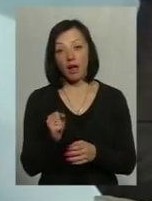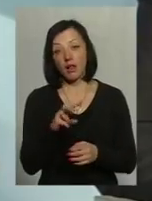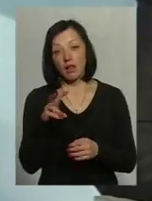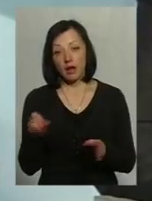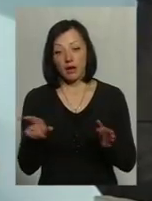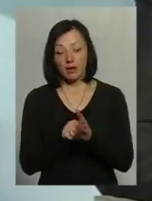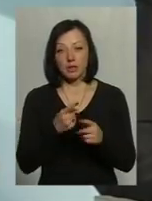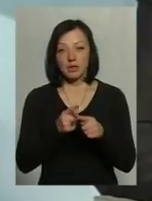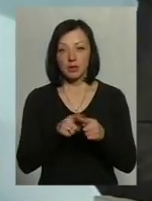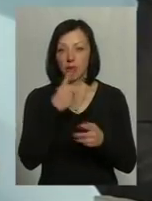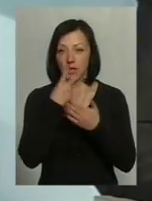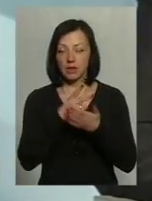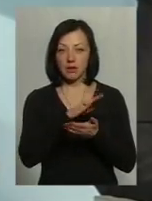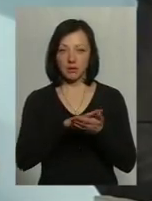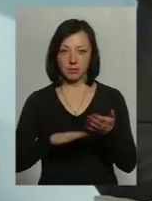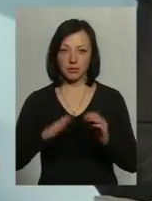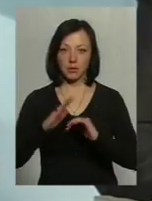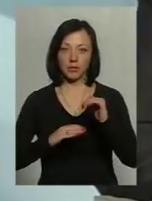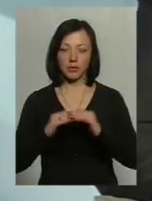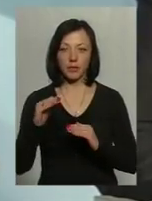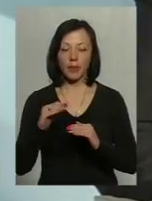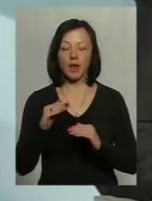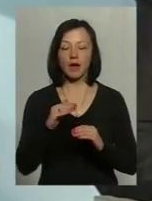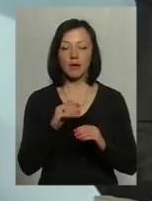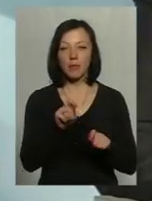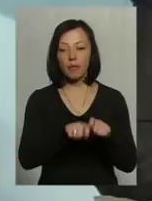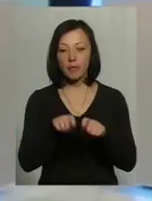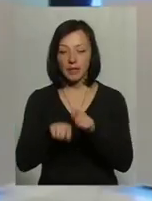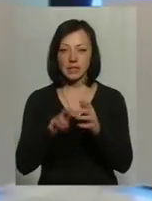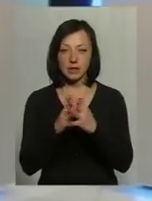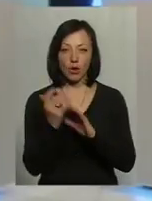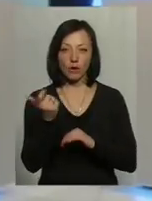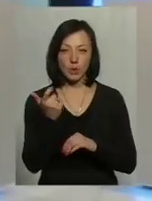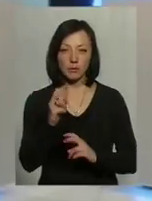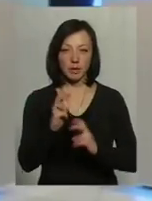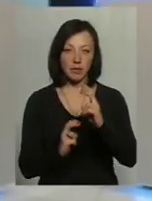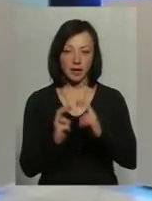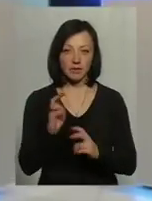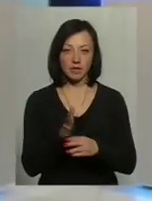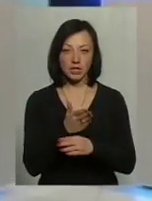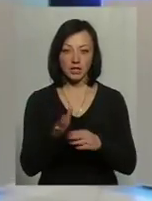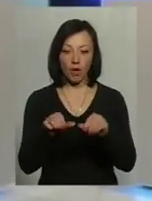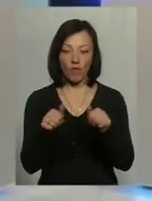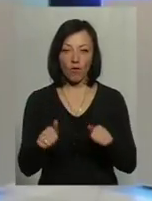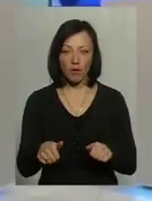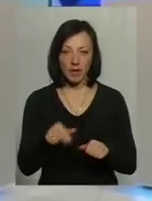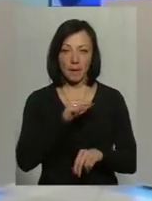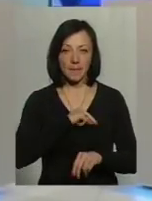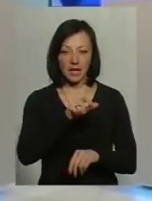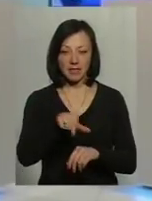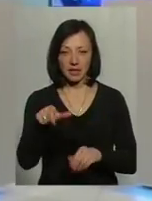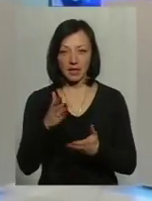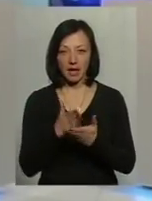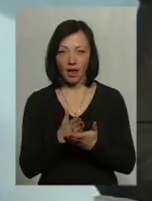показала практика, ми продовжуємо зараз моніторити сільськогосподарське підприємство в частині оформлення наймених працівників,